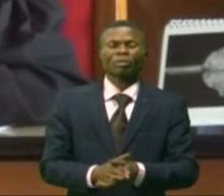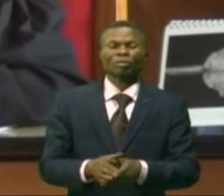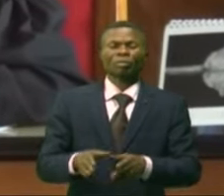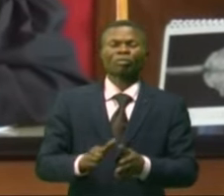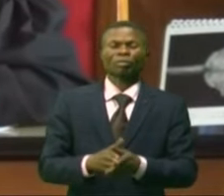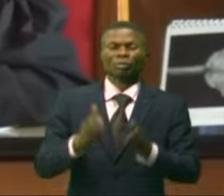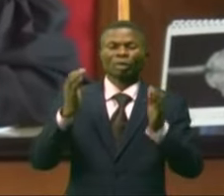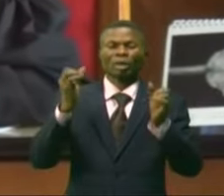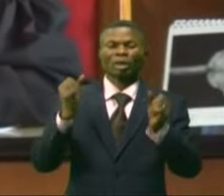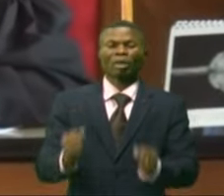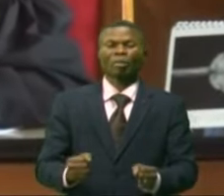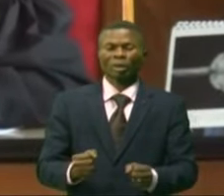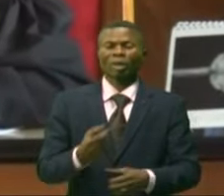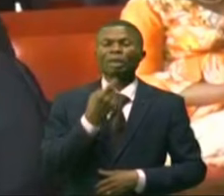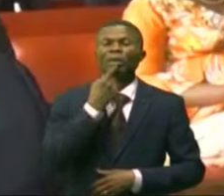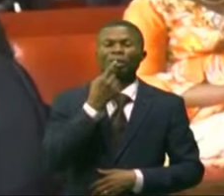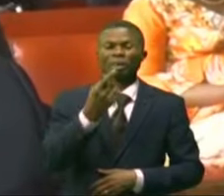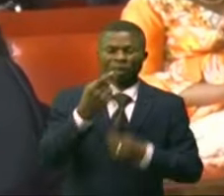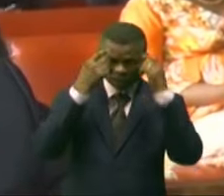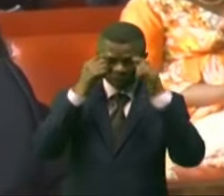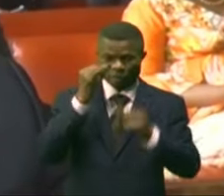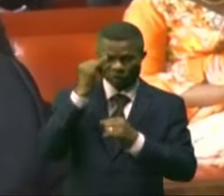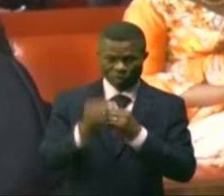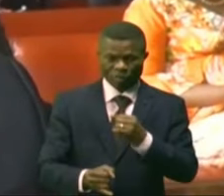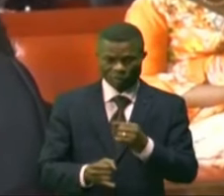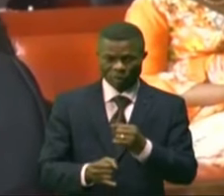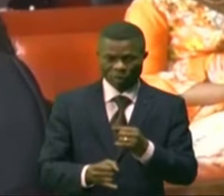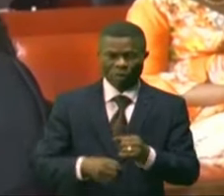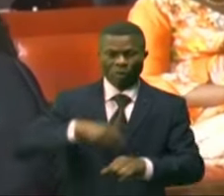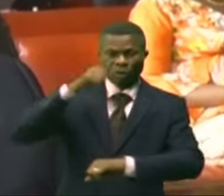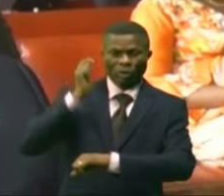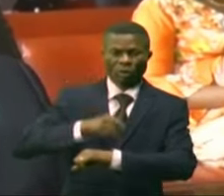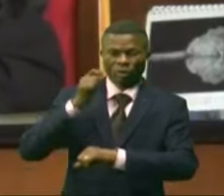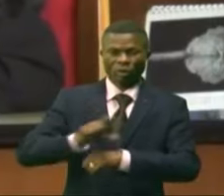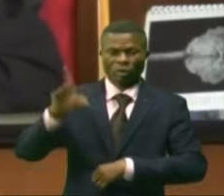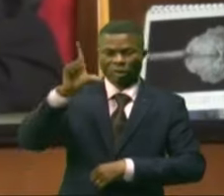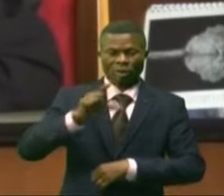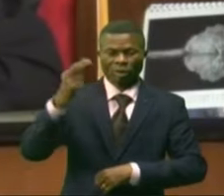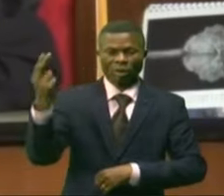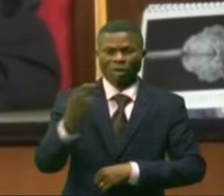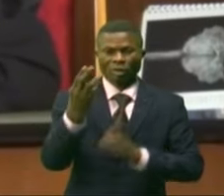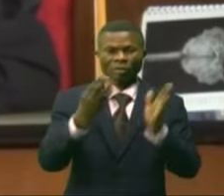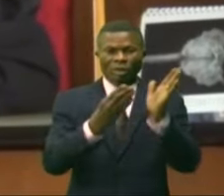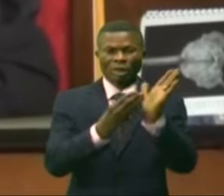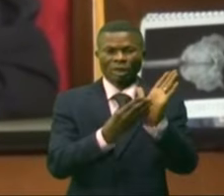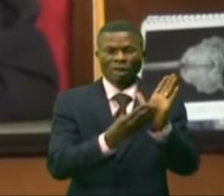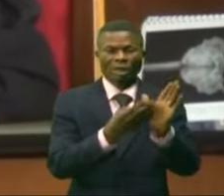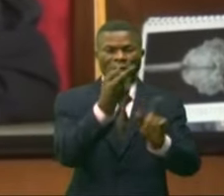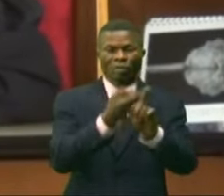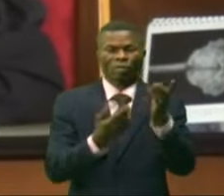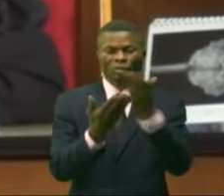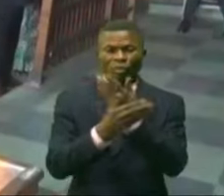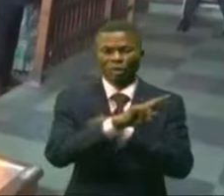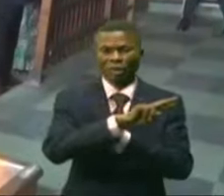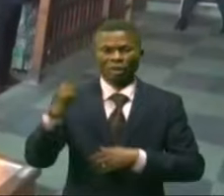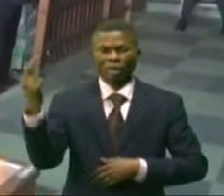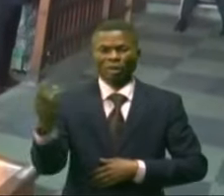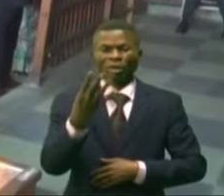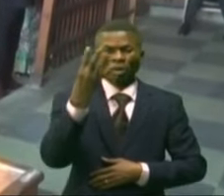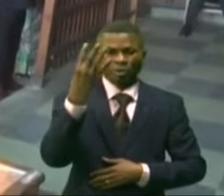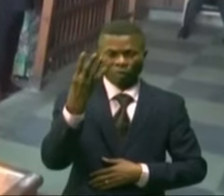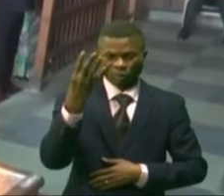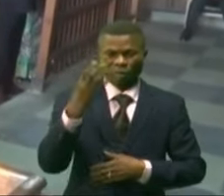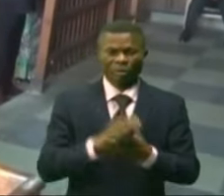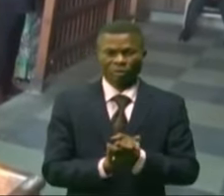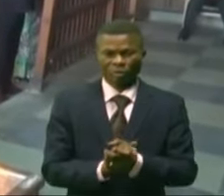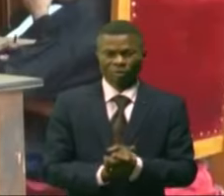et prononcé à l'audience publique de ce lundi 29 juillet 2024. En s'adonnant